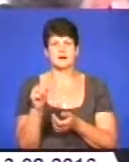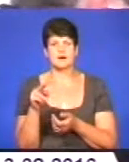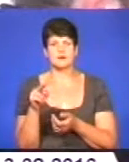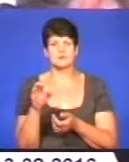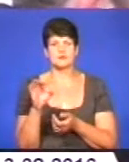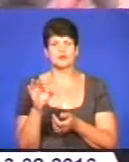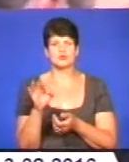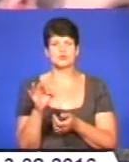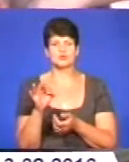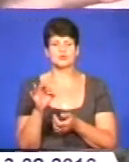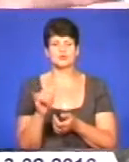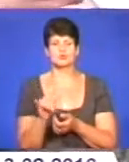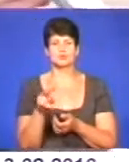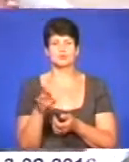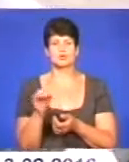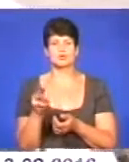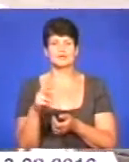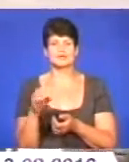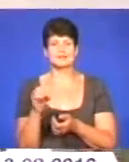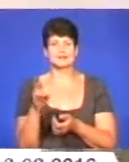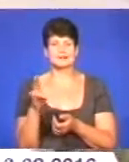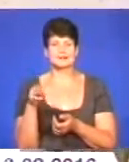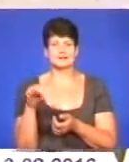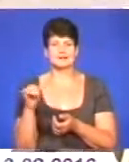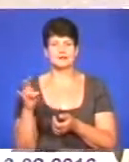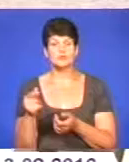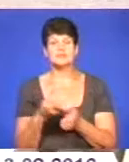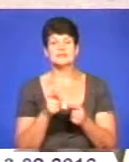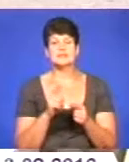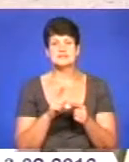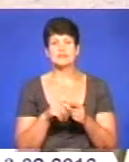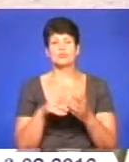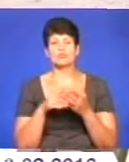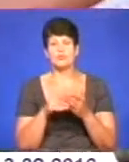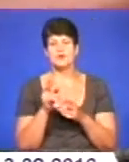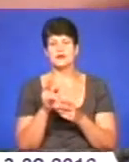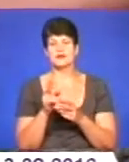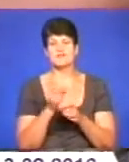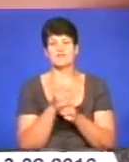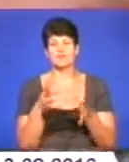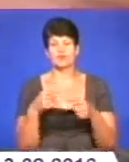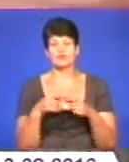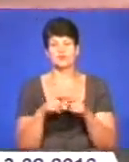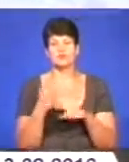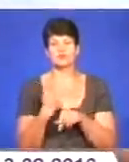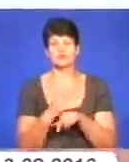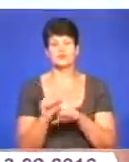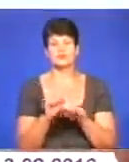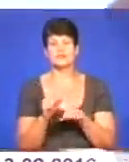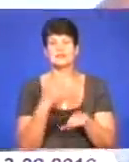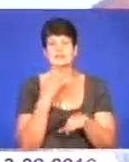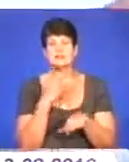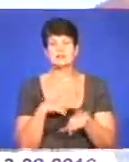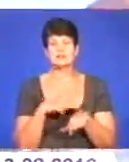вибухових матеріалів. Уже напротязі тривалого часу дане підприємство допомагає вибухотехнікам Головного управління Національної поліції в Тернопільській